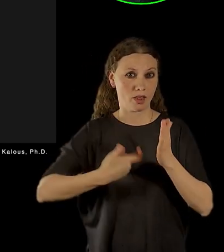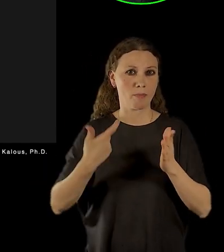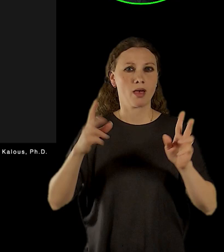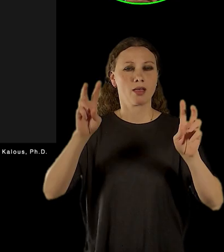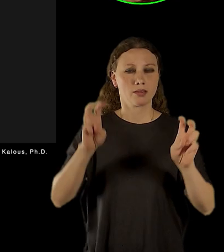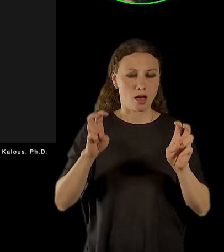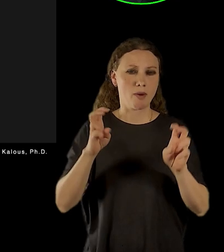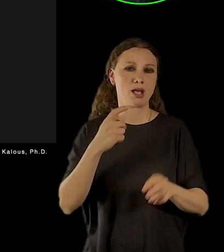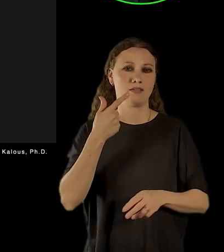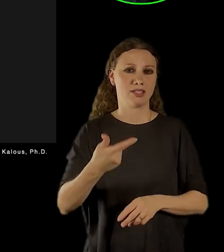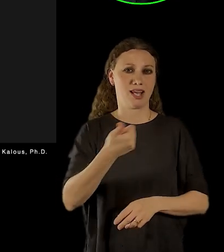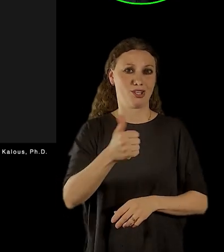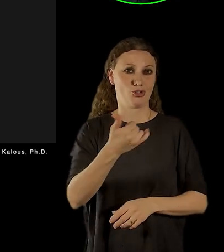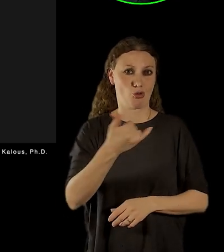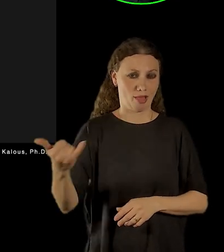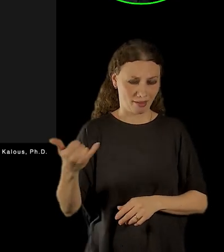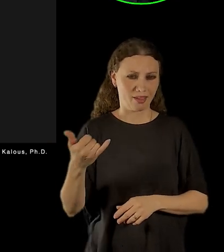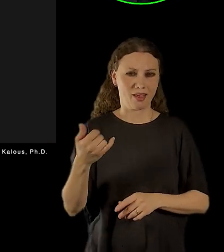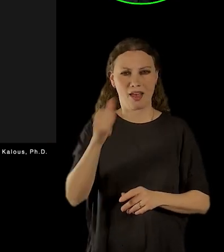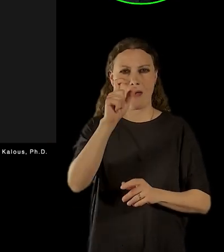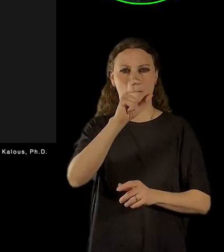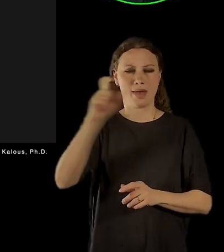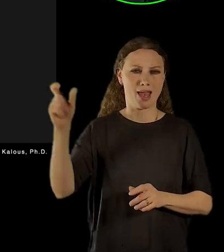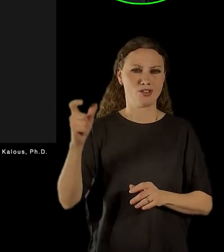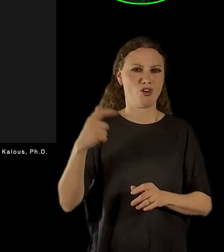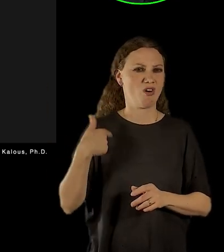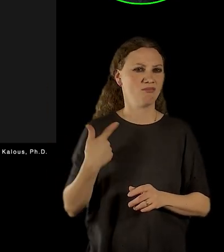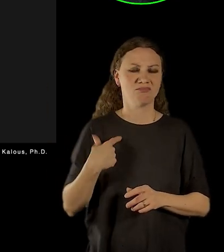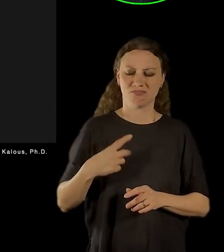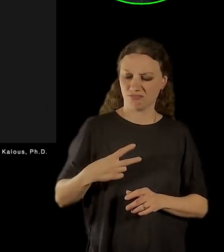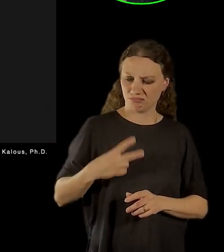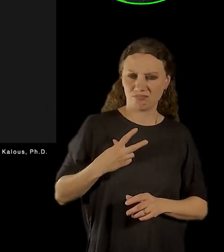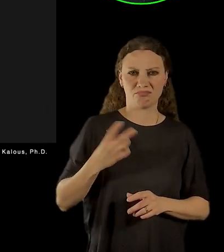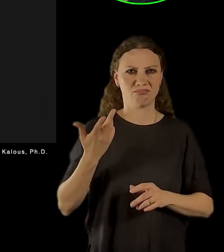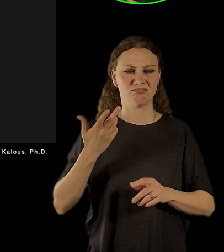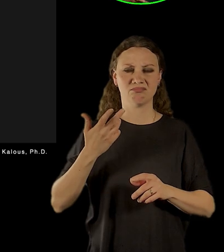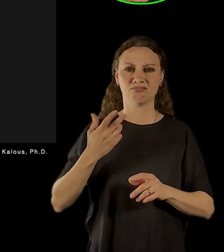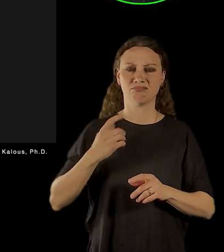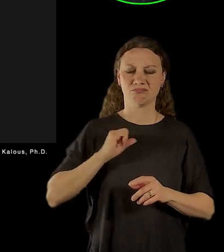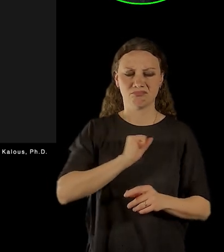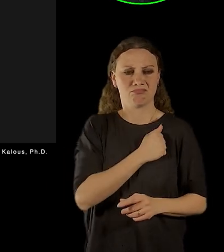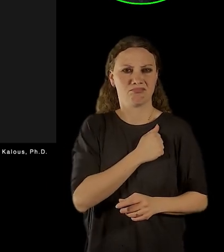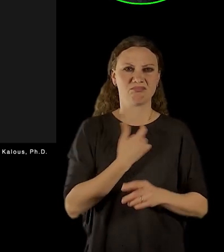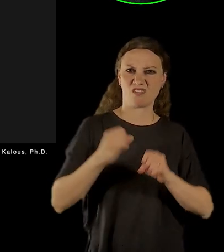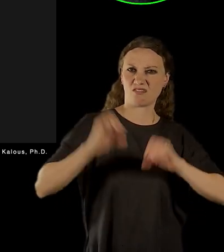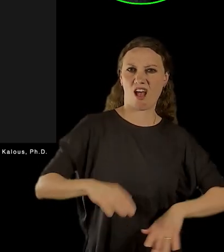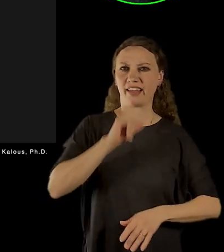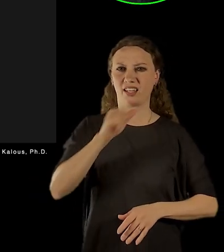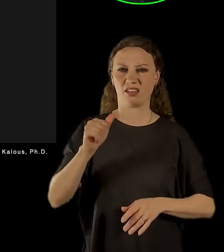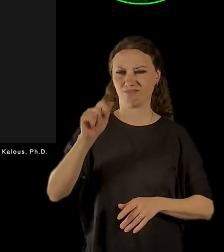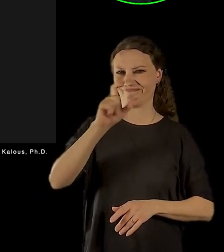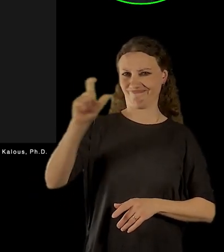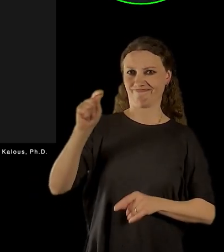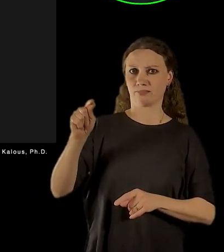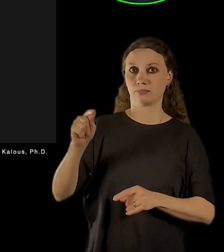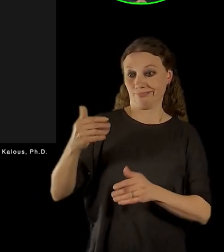a obětovaní, jehož třetí ručník před 14. dny skončil a jehož náplní je také důraz na